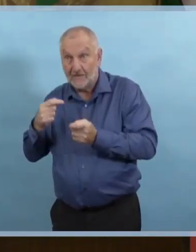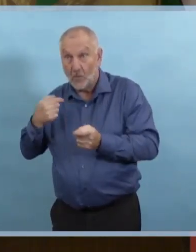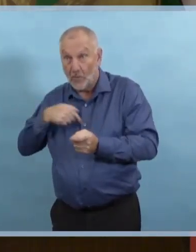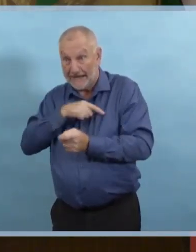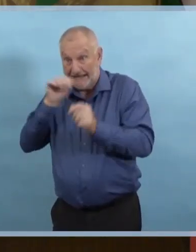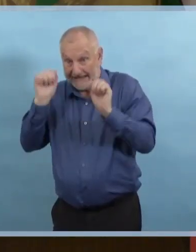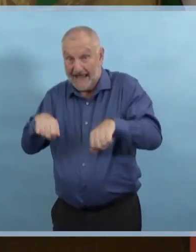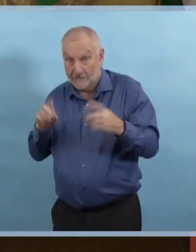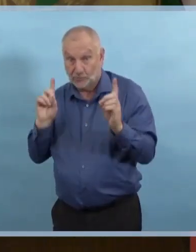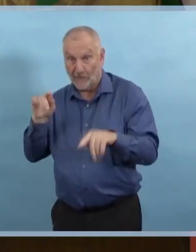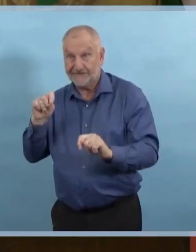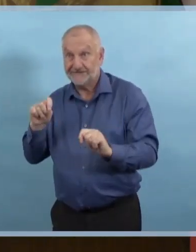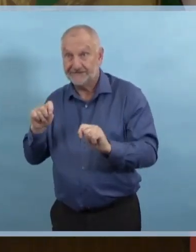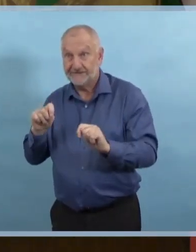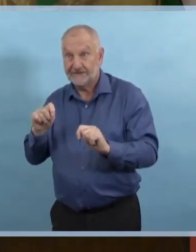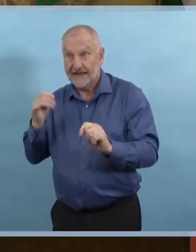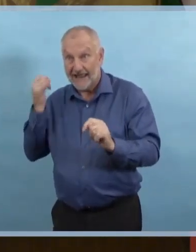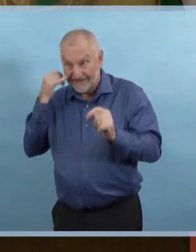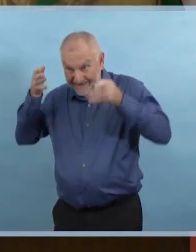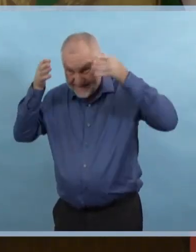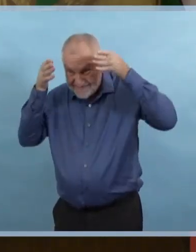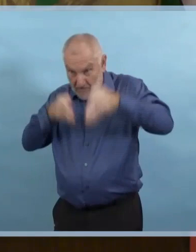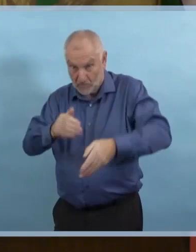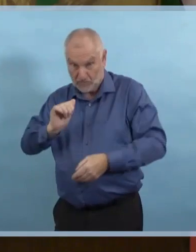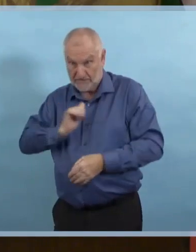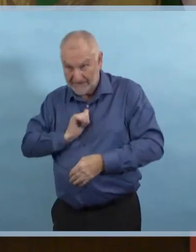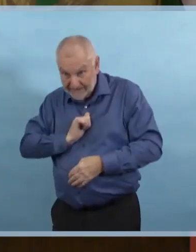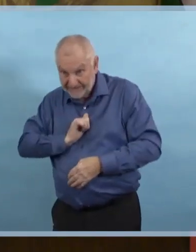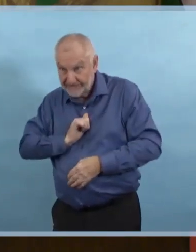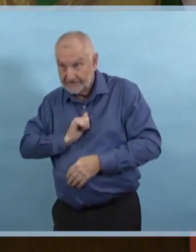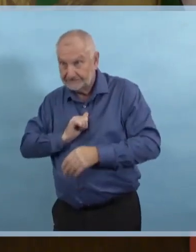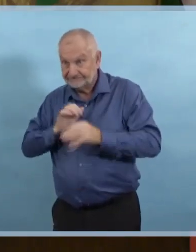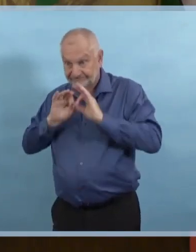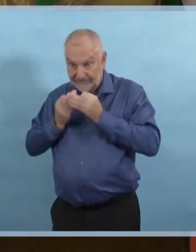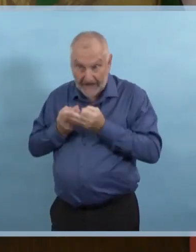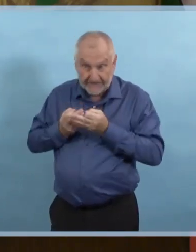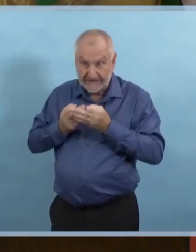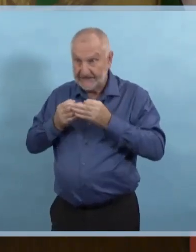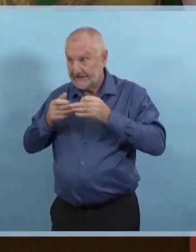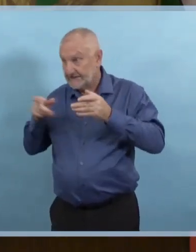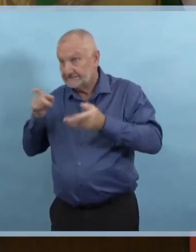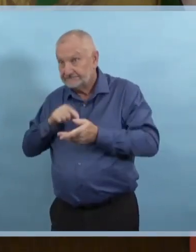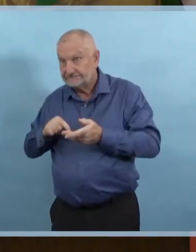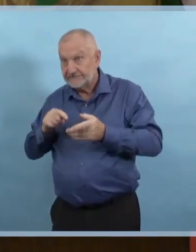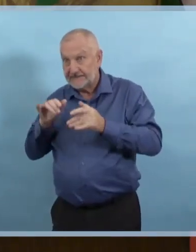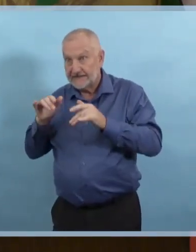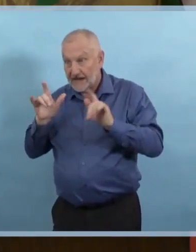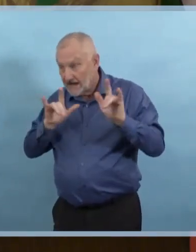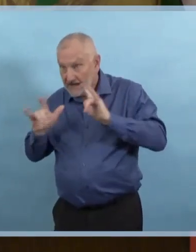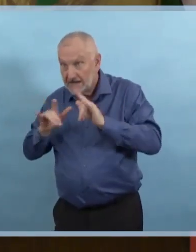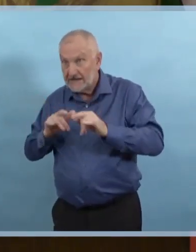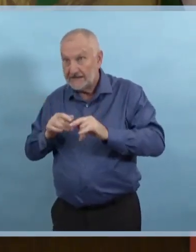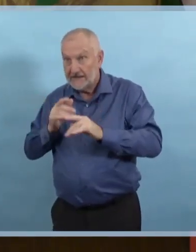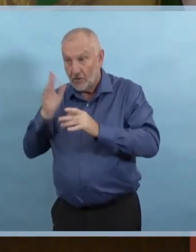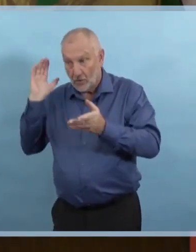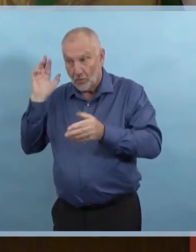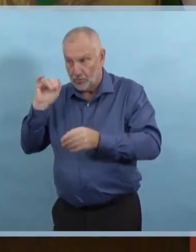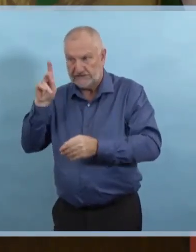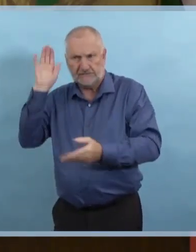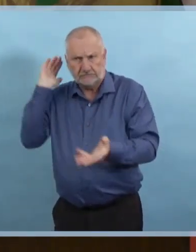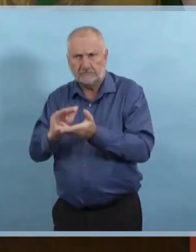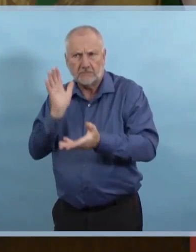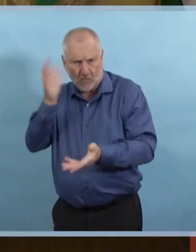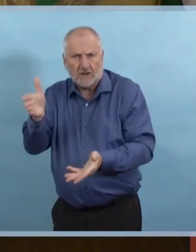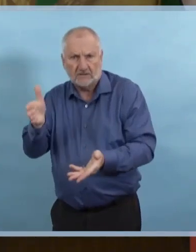'hui. Nous pouvons rester à la maison. Certainement, quand nous sommes malades, nous pouvons limiter nos contacts avec les gens de l'extérieur de notre